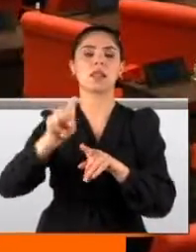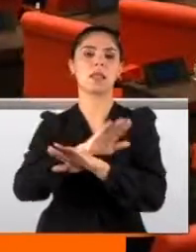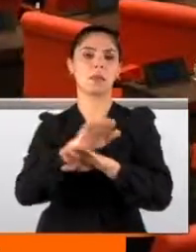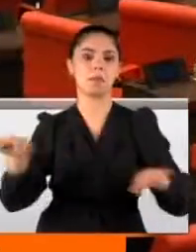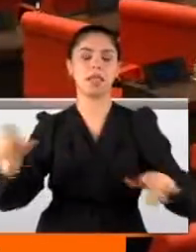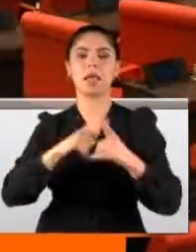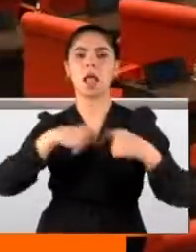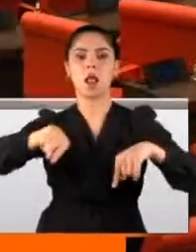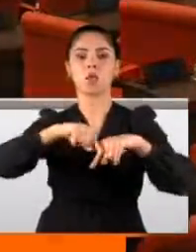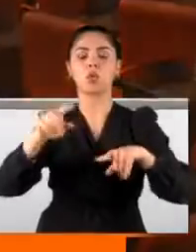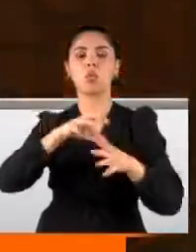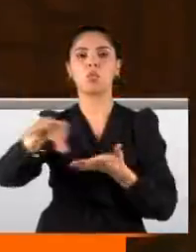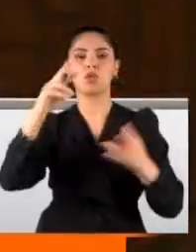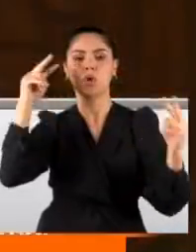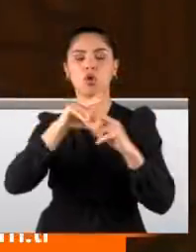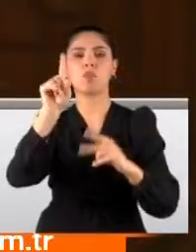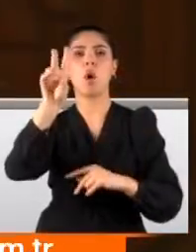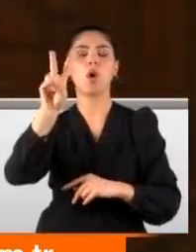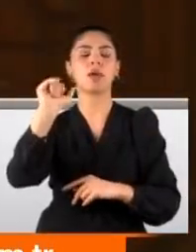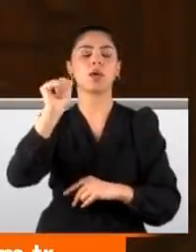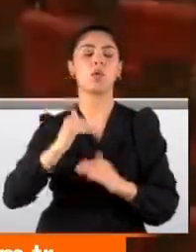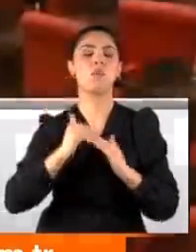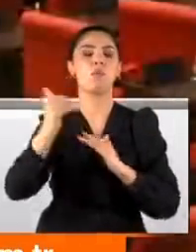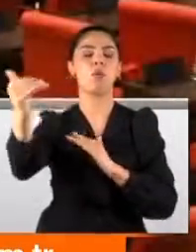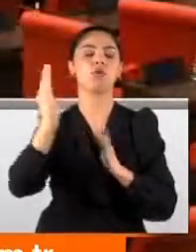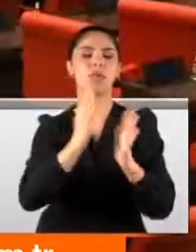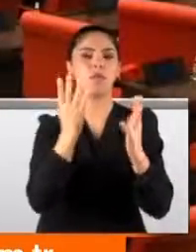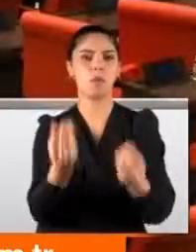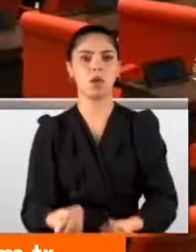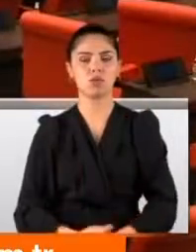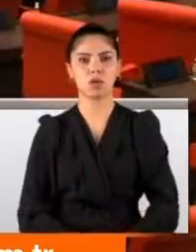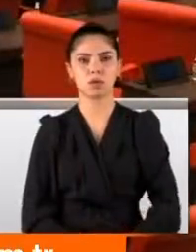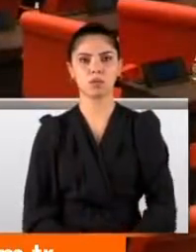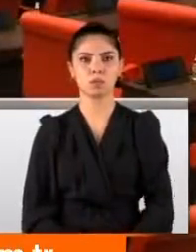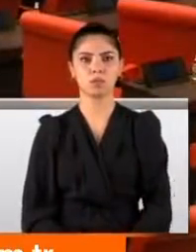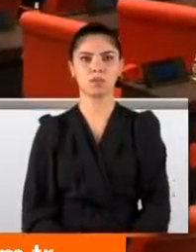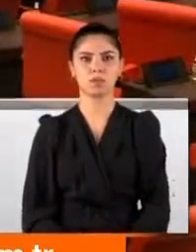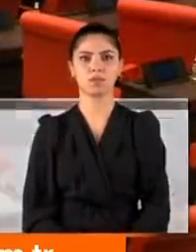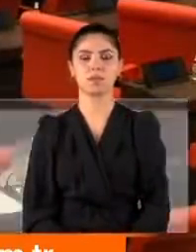Genel kurulun bütçe mesaisi 12 gün boyunca aralıksız sürecek. Süreniz 30 dakikadır.